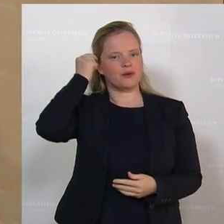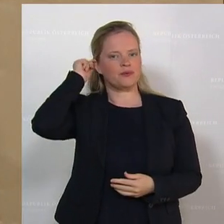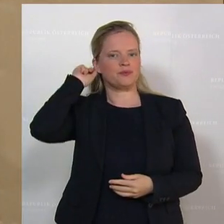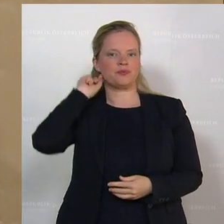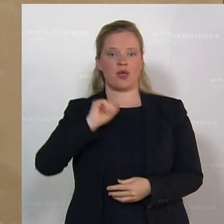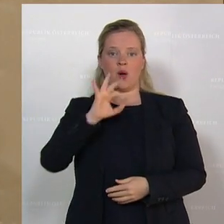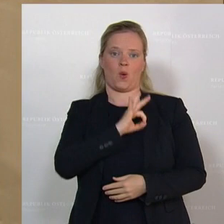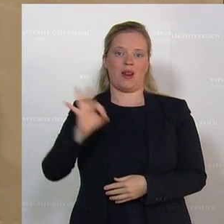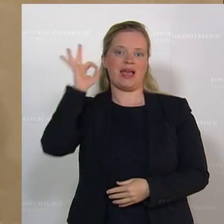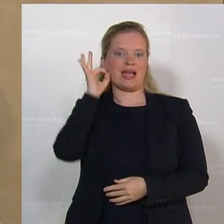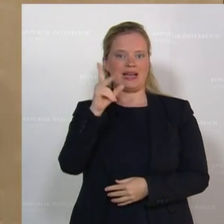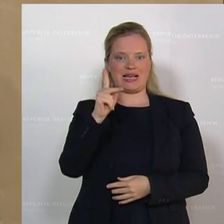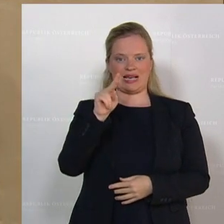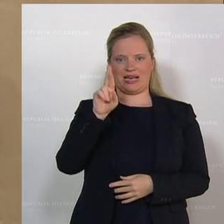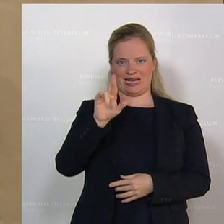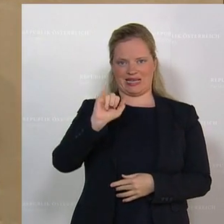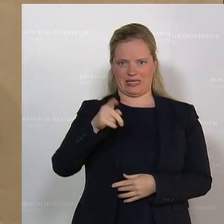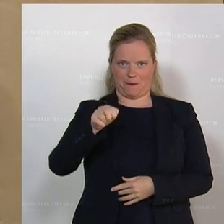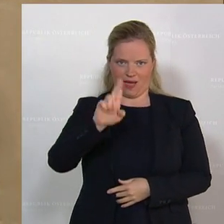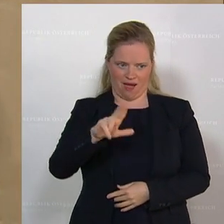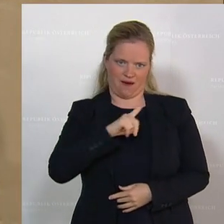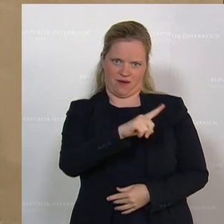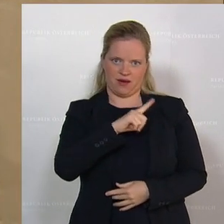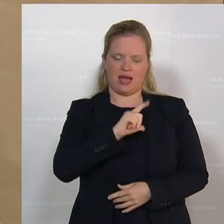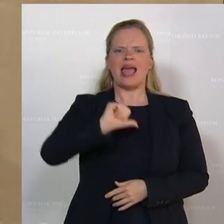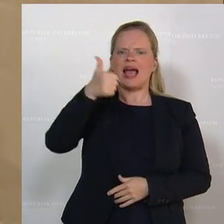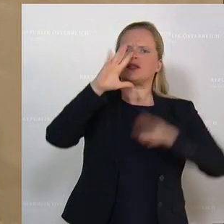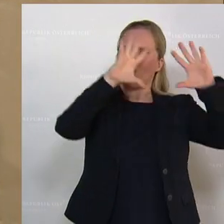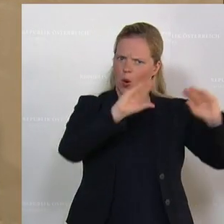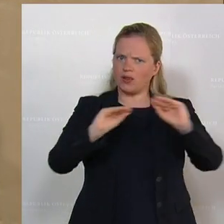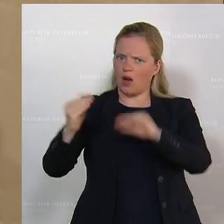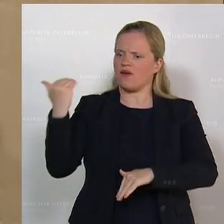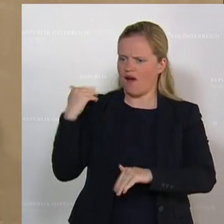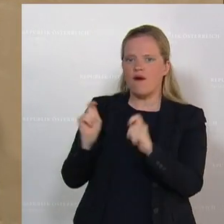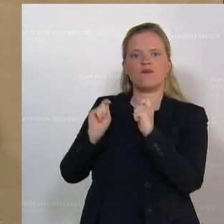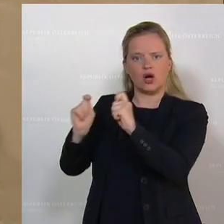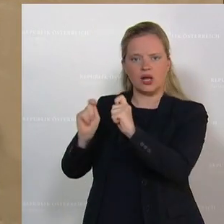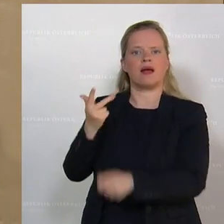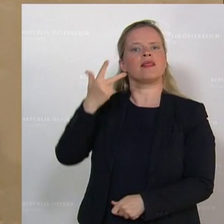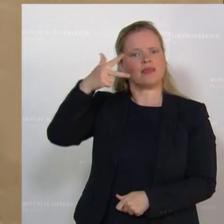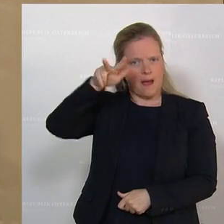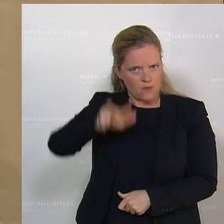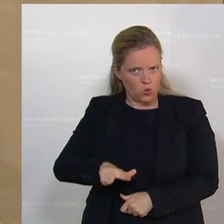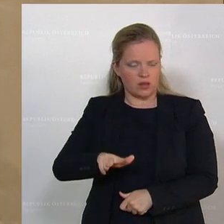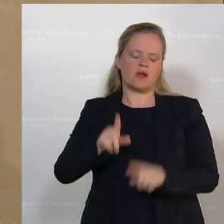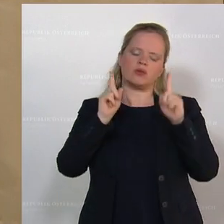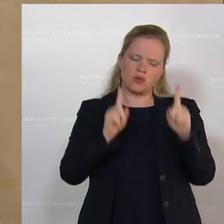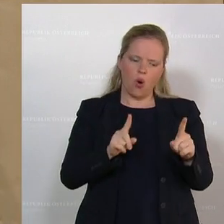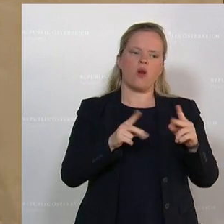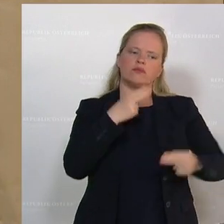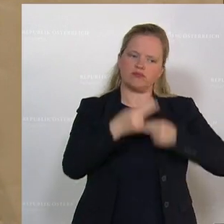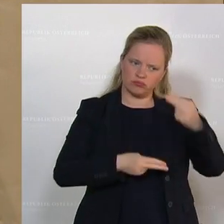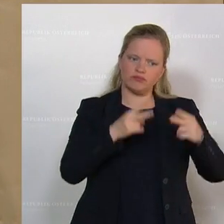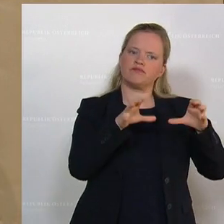die Kollegin Krisper und ich haben beim ersten Lockdown vorgeschlagen, dass wir für drei Monate beim Lockdown unterbrechen. Da war die